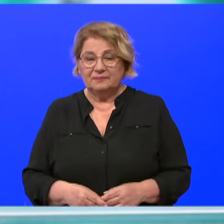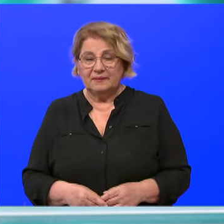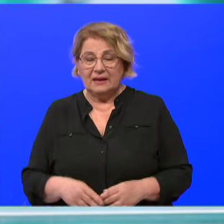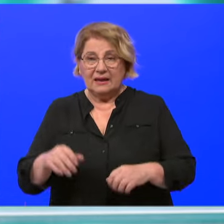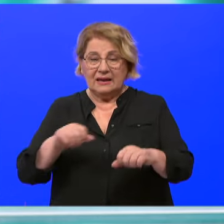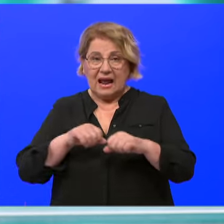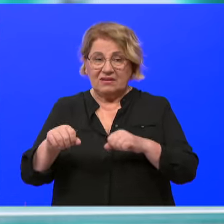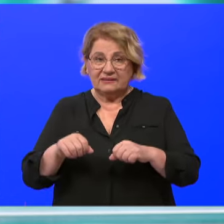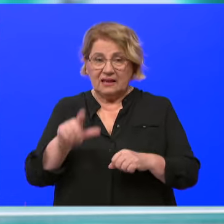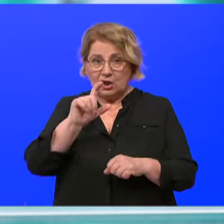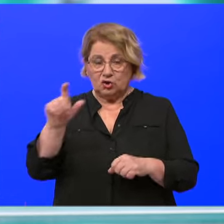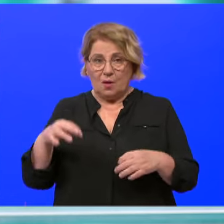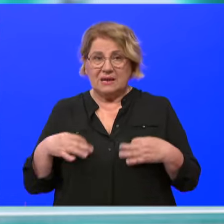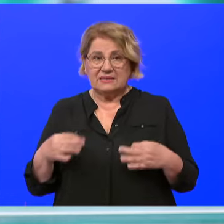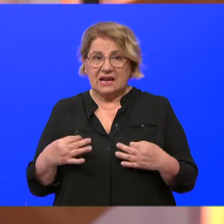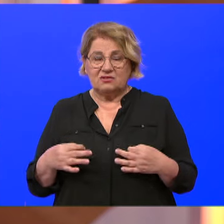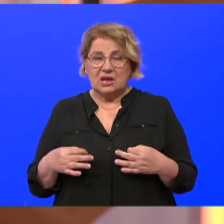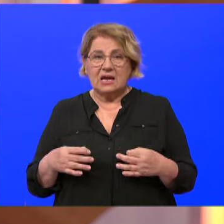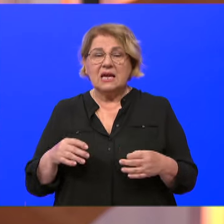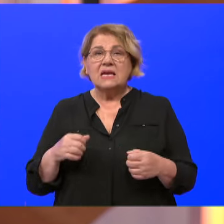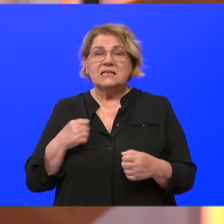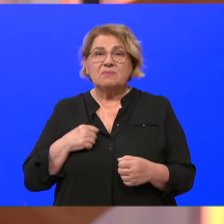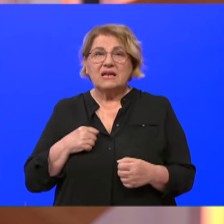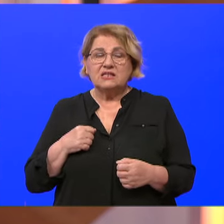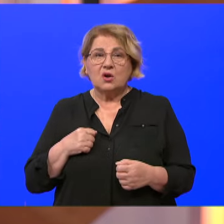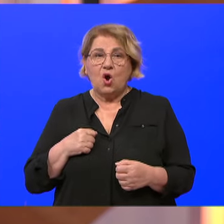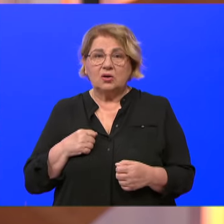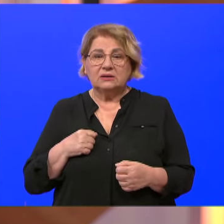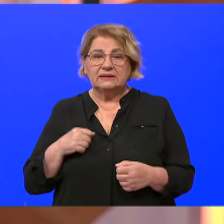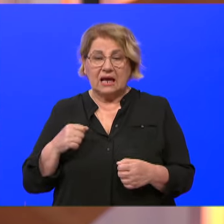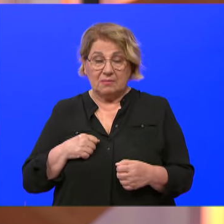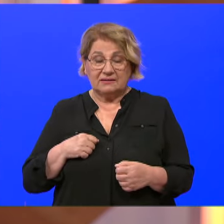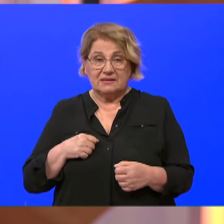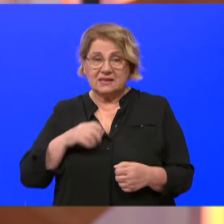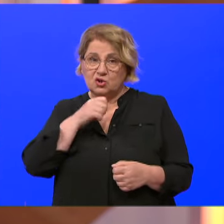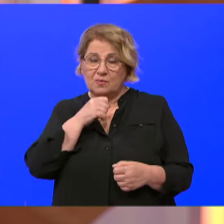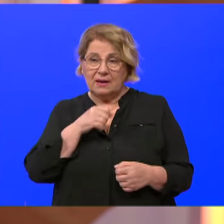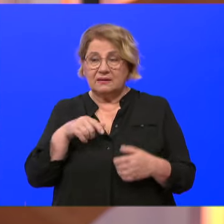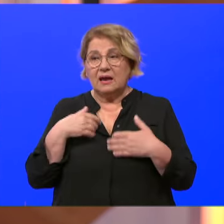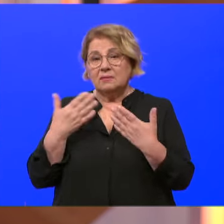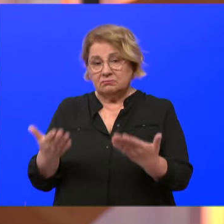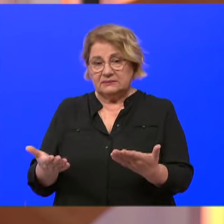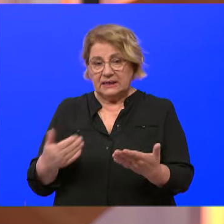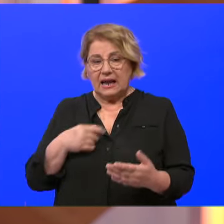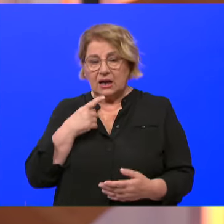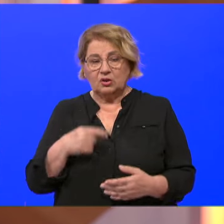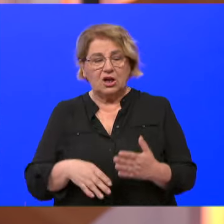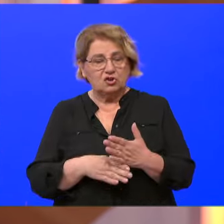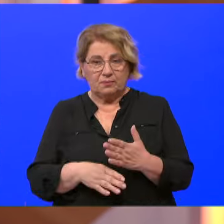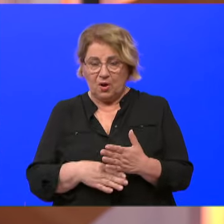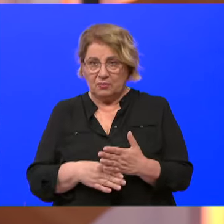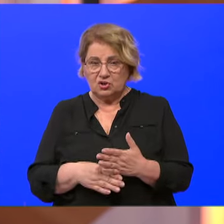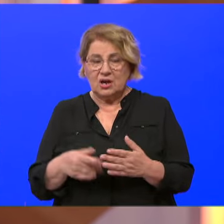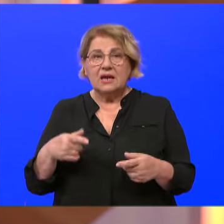Ravnatelj Doma zdravlja Spisko-Dalmatinske županije nam je na raspolaganju sa kadrom sa